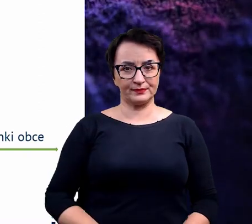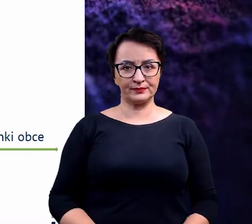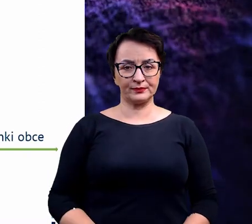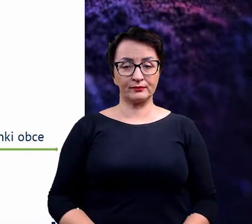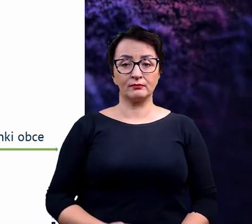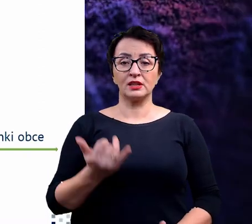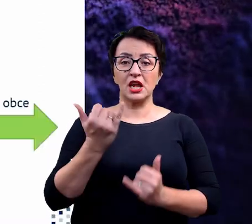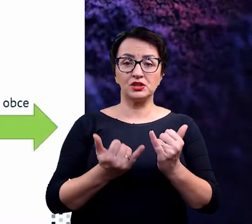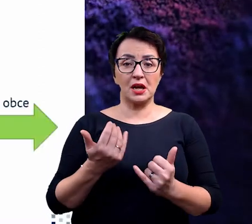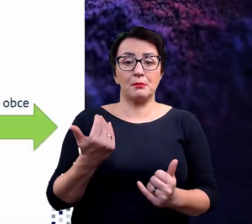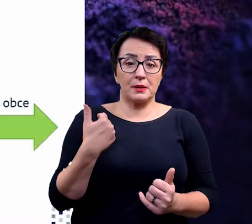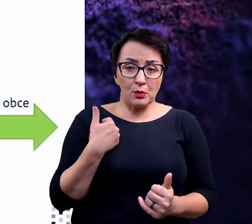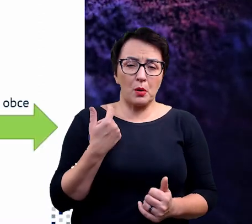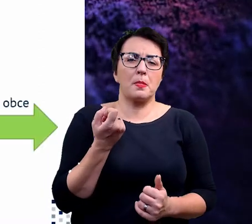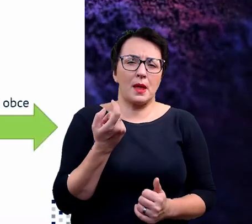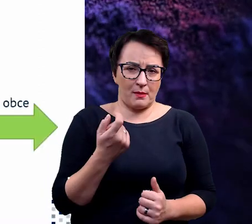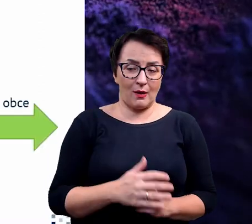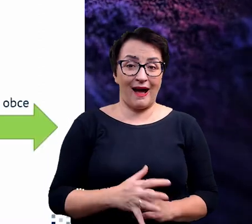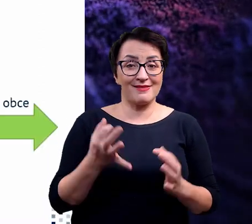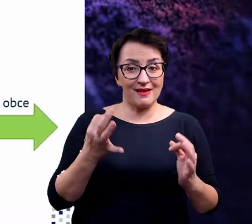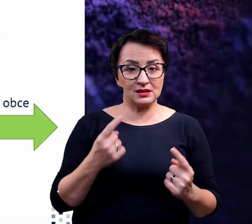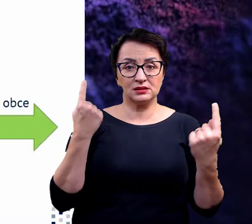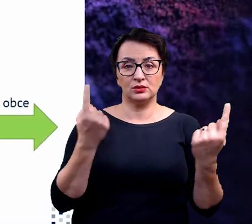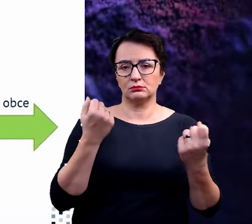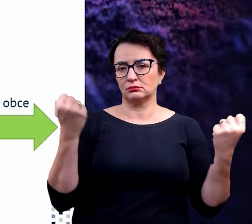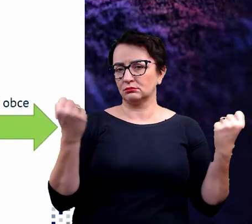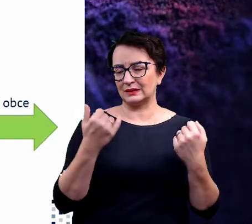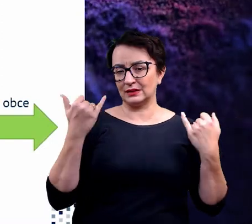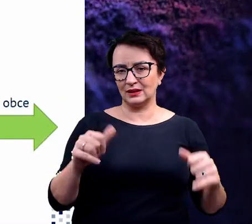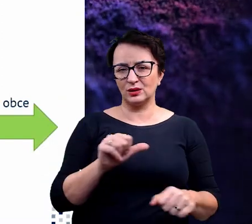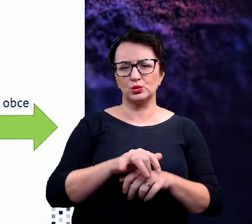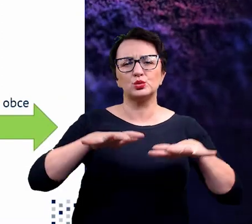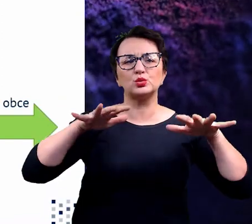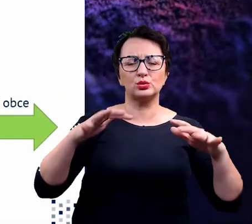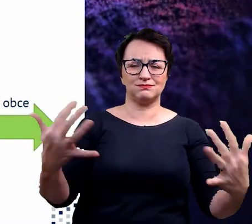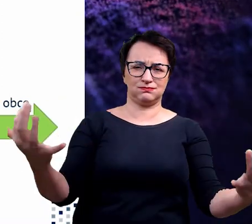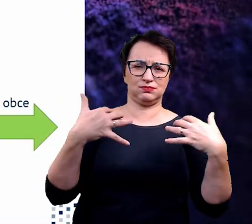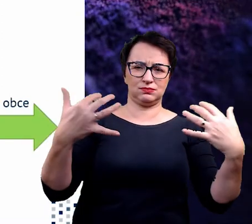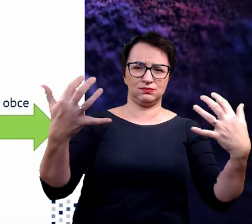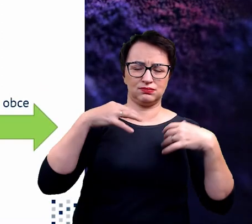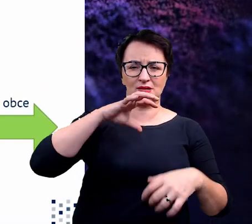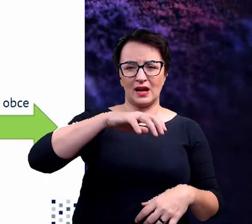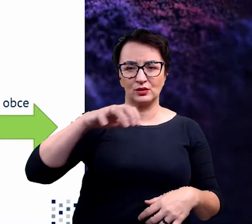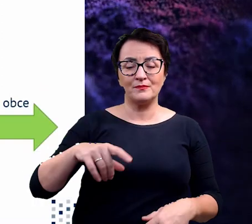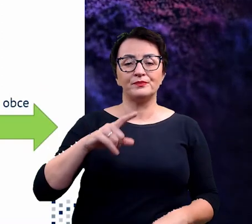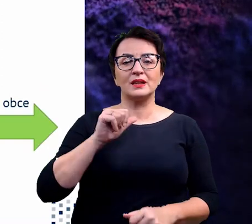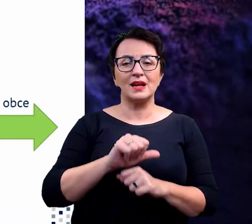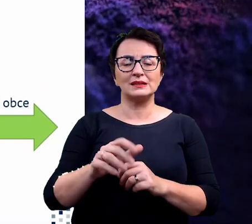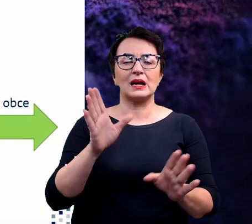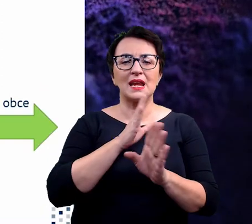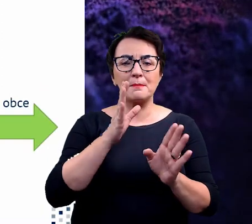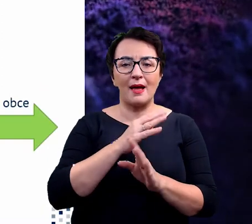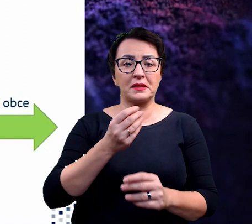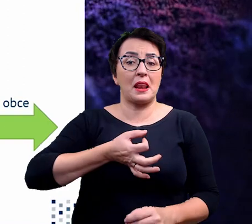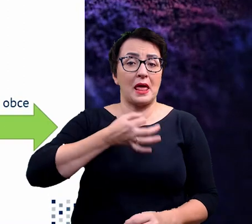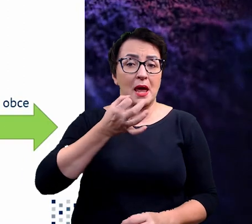jeżeli jakieś w ogóle. Obecnie sytuacja jest zupełnie inna. Mamy gigantyczny napływ gatunków, czynniki limitujące reprodukcję, czyli ten klimat jest